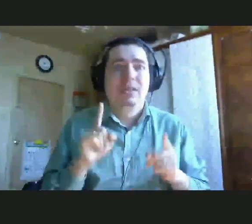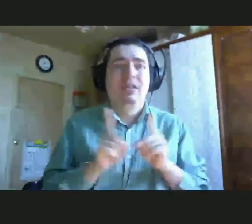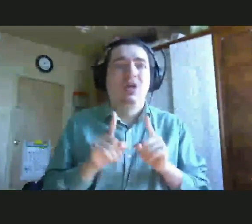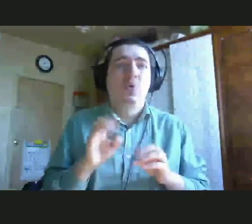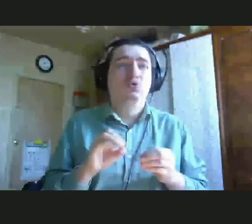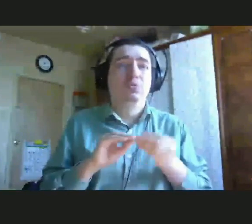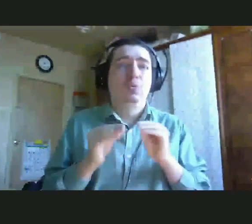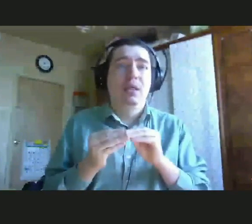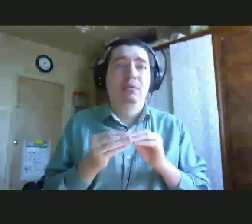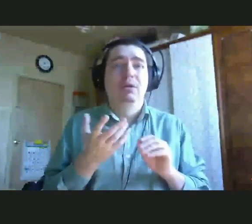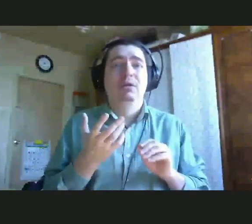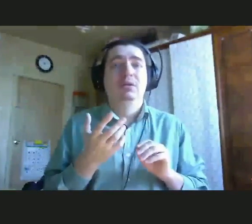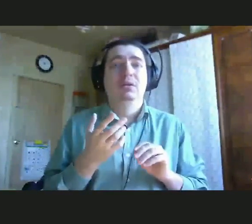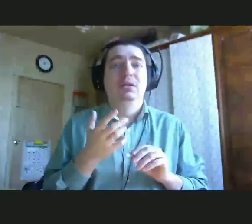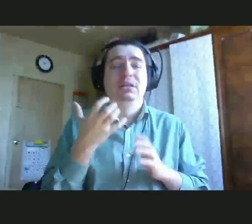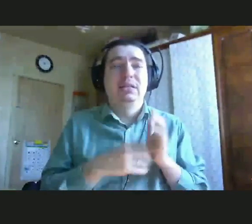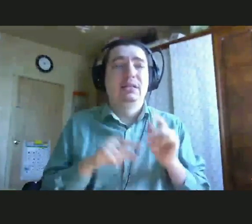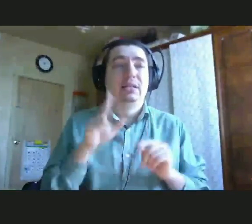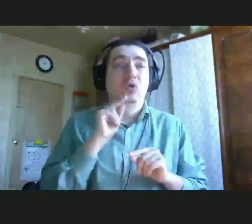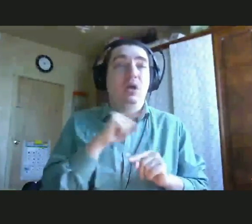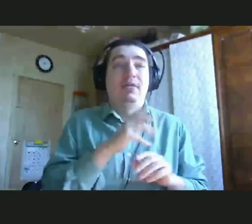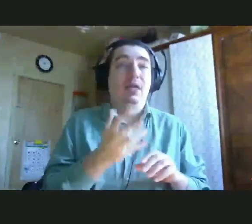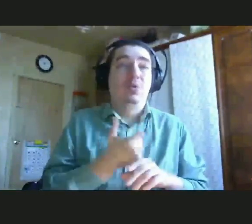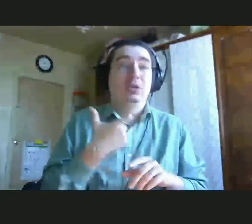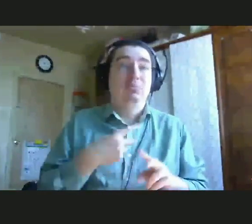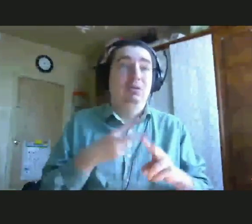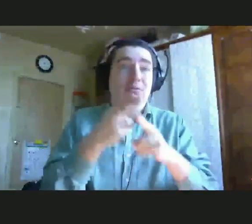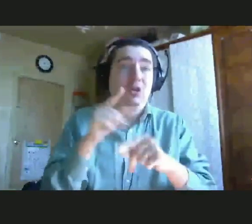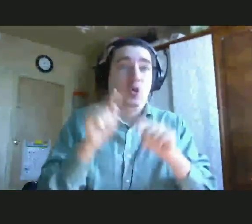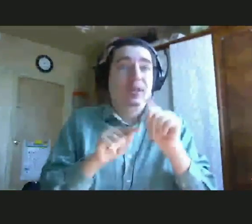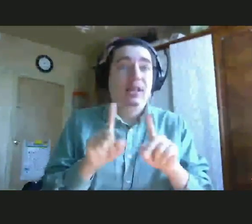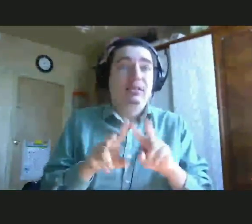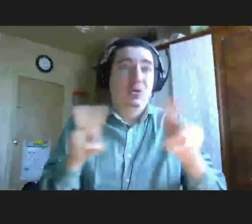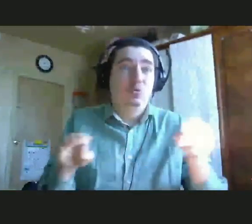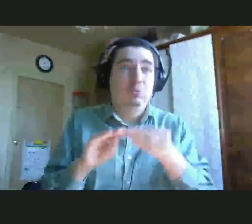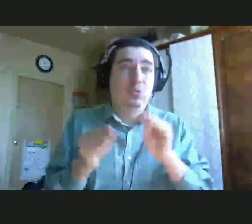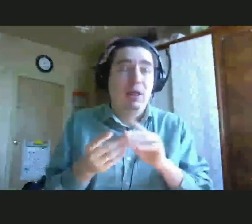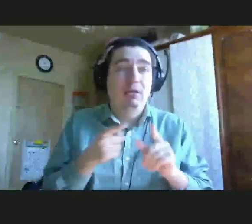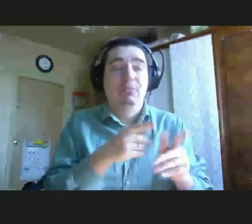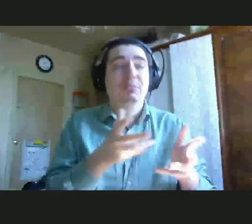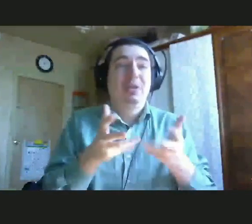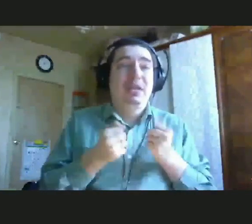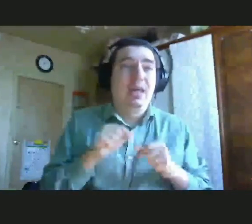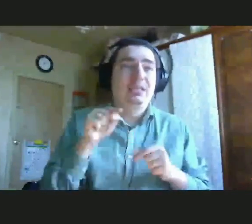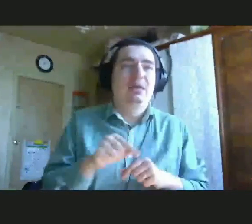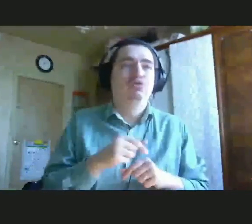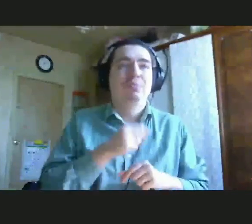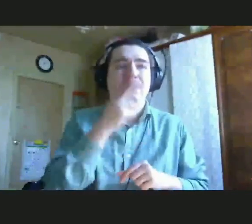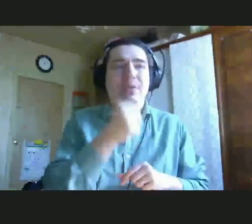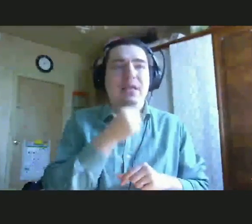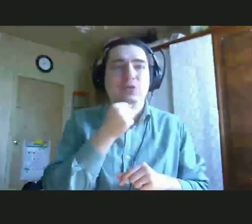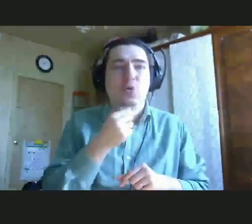проблемой, среди родителей, которые сталкиваются с тем же непринятием или с теми же подростковыми переходами